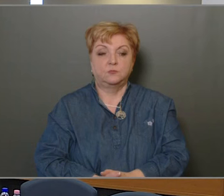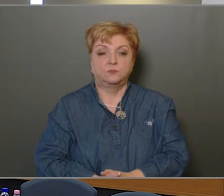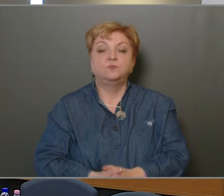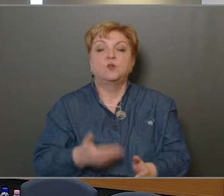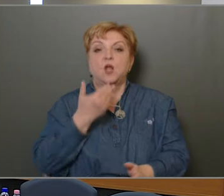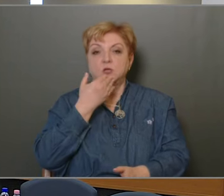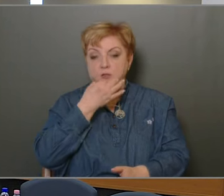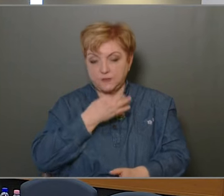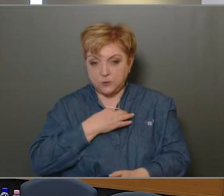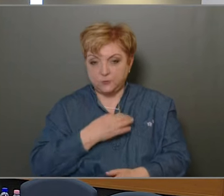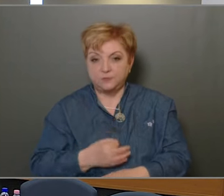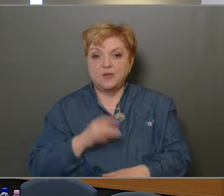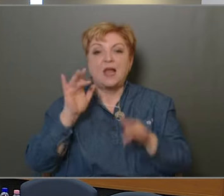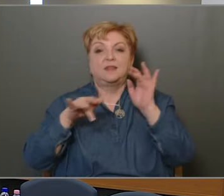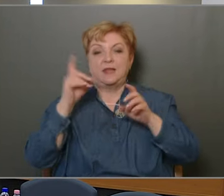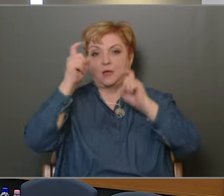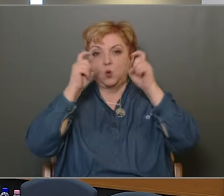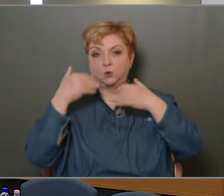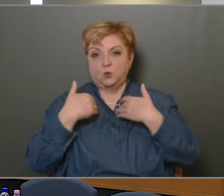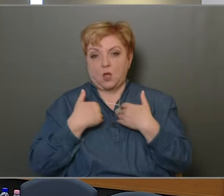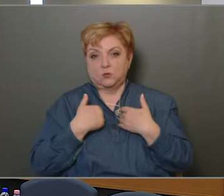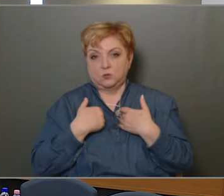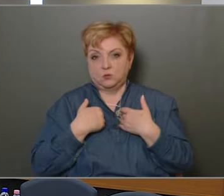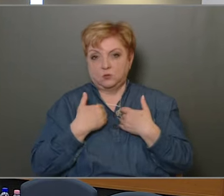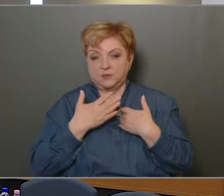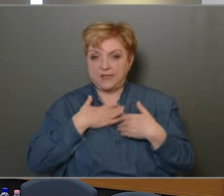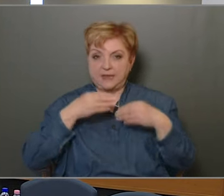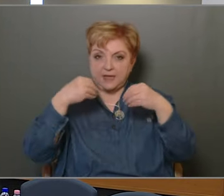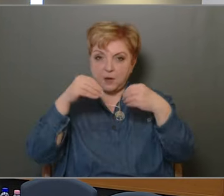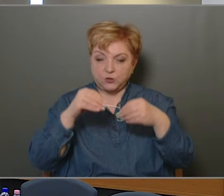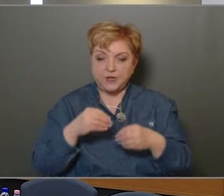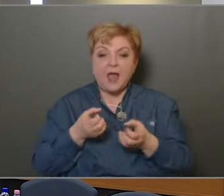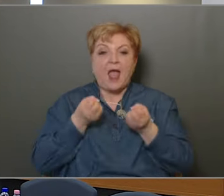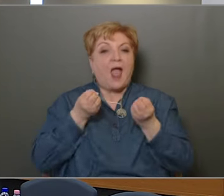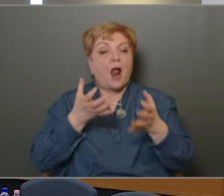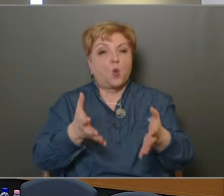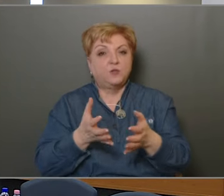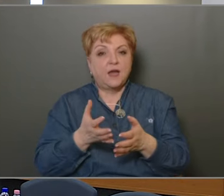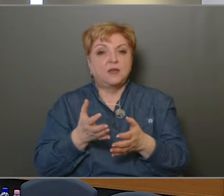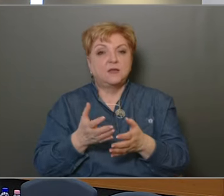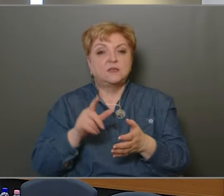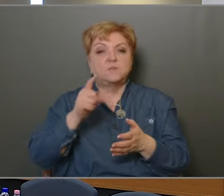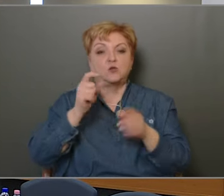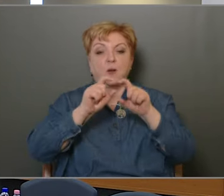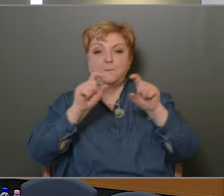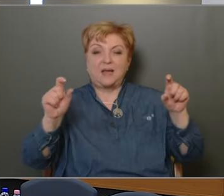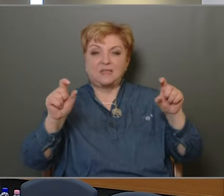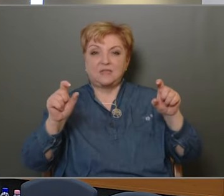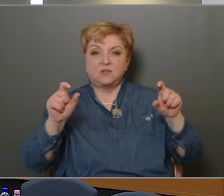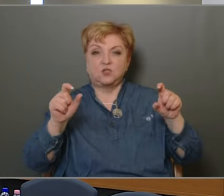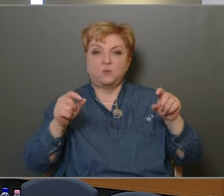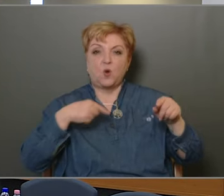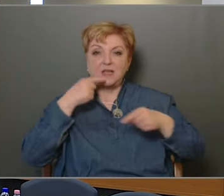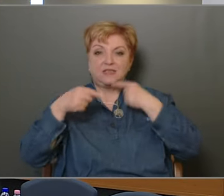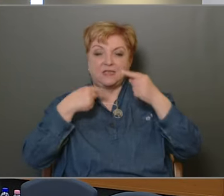Köszönöm a szót. Néhány gondolatot szeretnék csak elmondani. Az előterjesztés második bekezdéséből